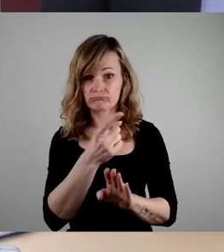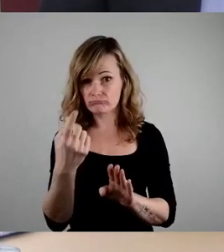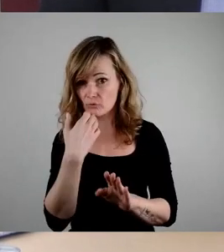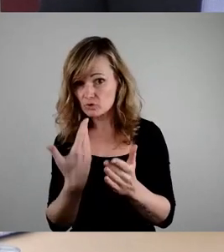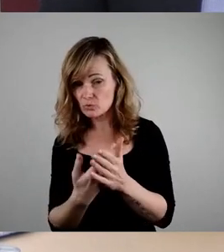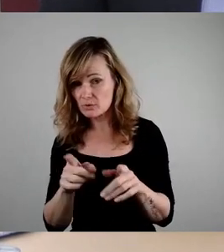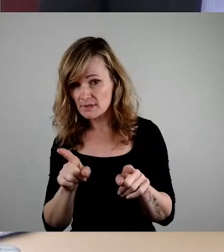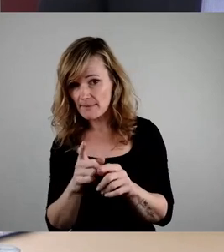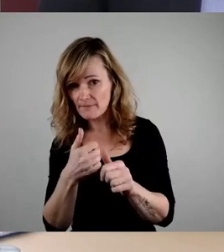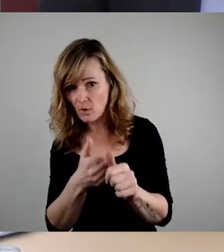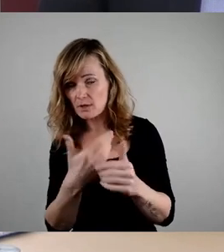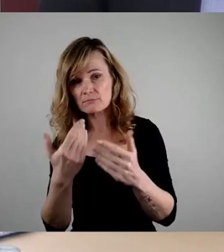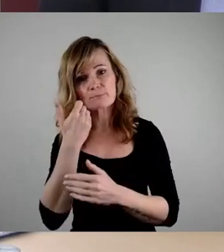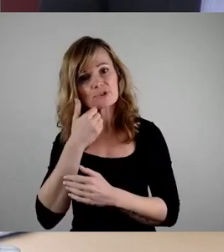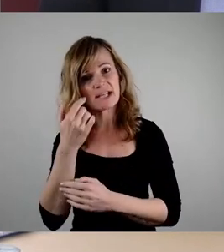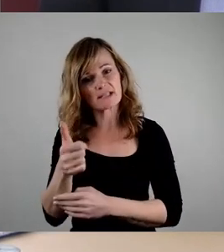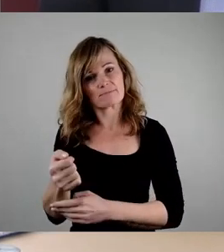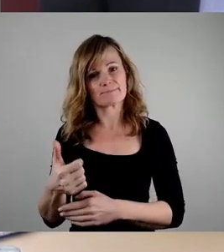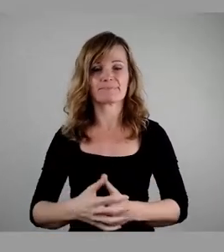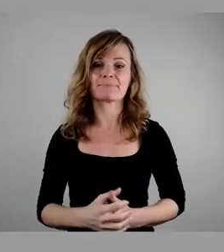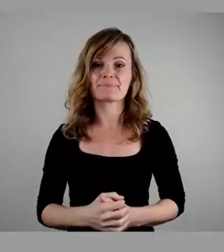Dann bitte ich jetzt um das Stimmzeichen.